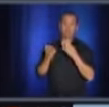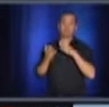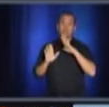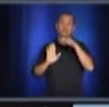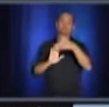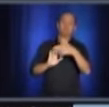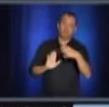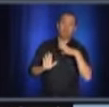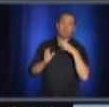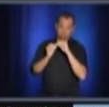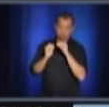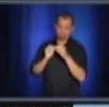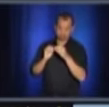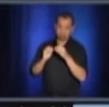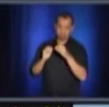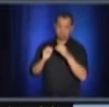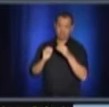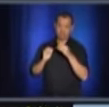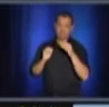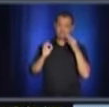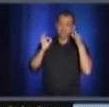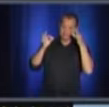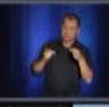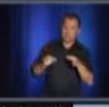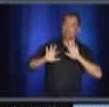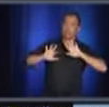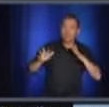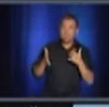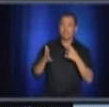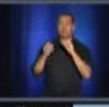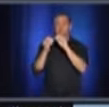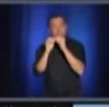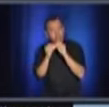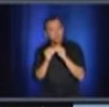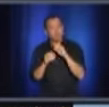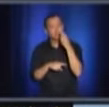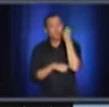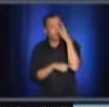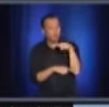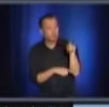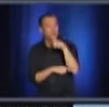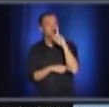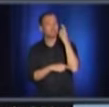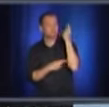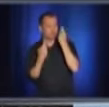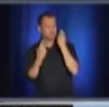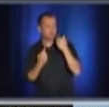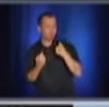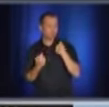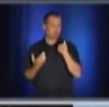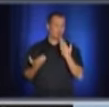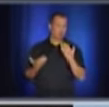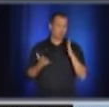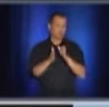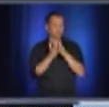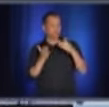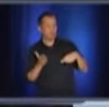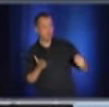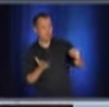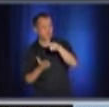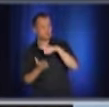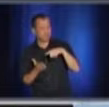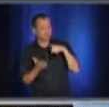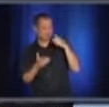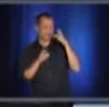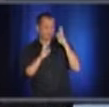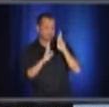les décisions. C'est ça que je veux dire. Mais je comprends les gens de se questionner, particulièrement dans le groupe journalistique. Je le respecte.